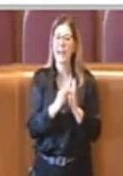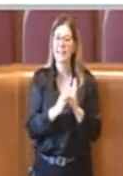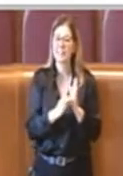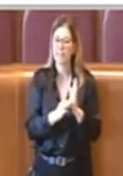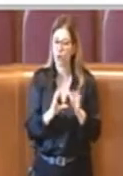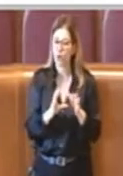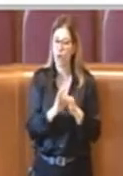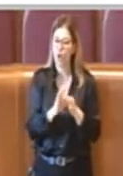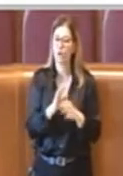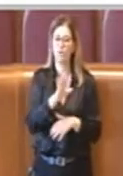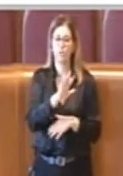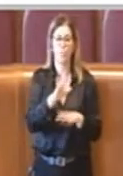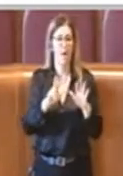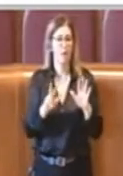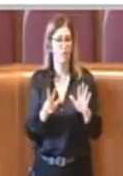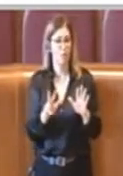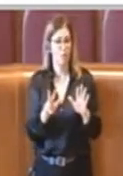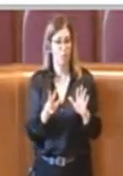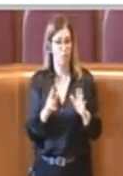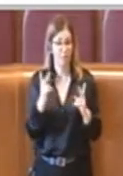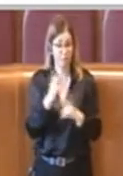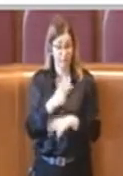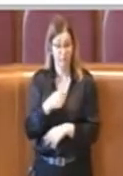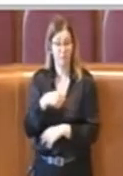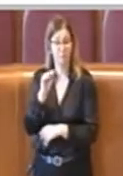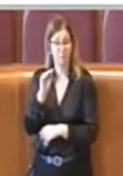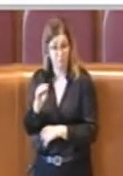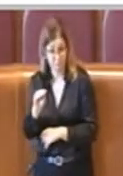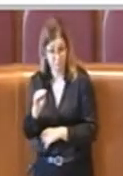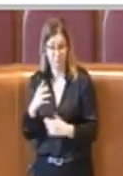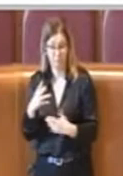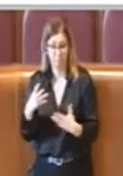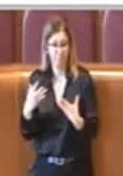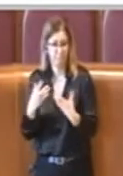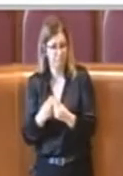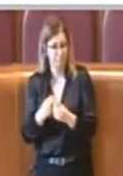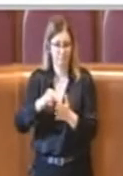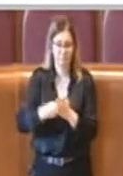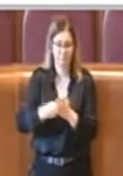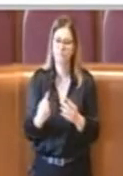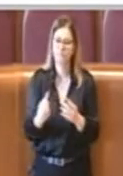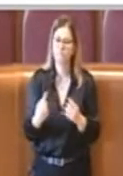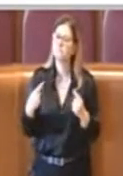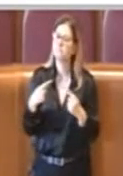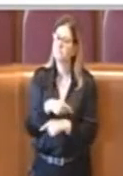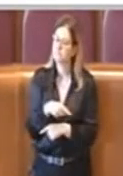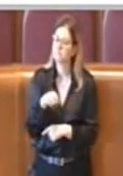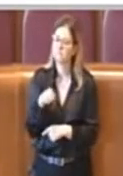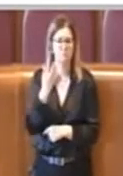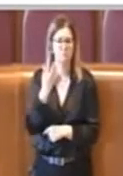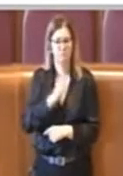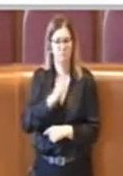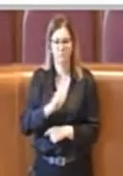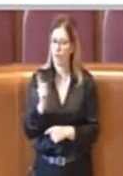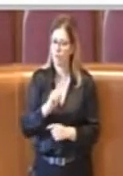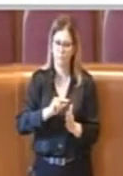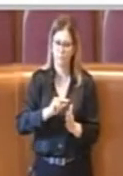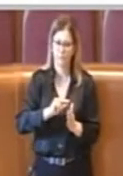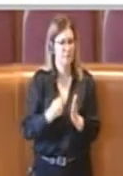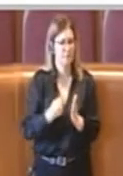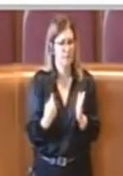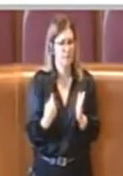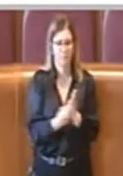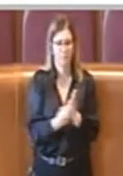Nonostante lo avesse invitato a farlo ha preferito non sottoscriverlo. Quindi è stata una